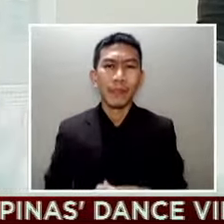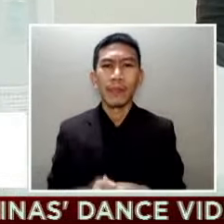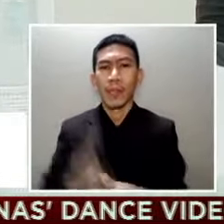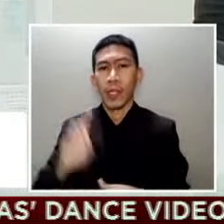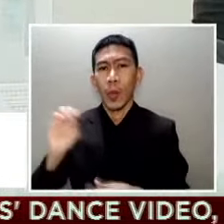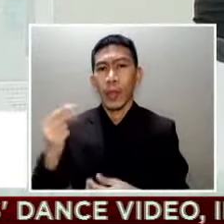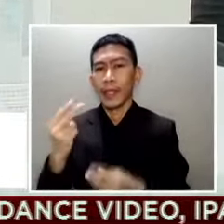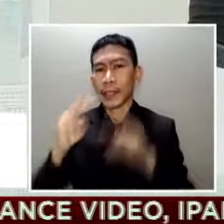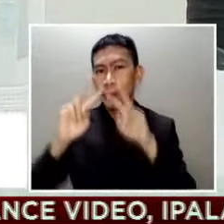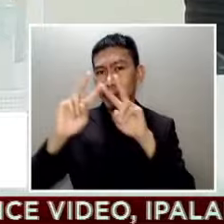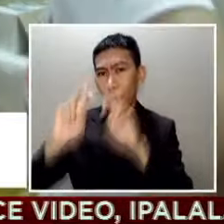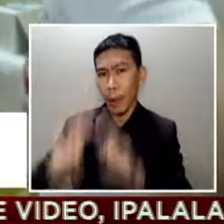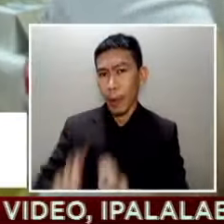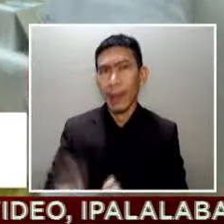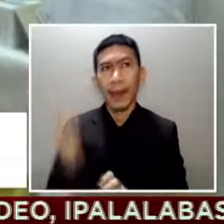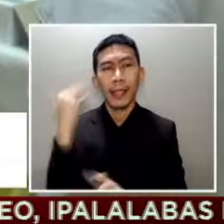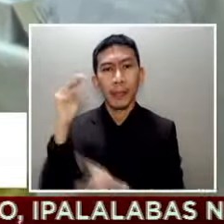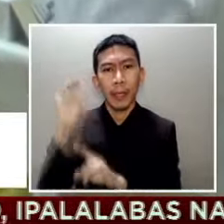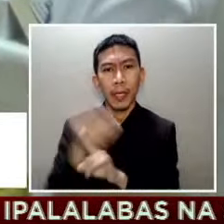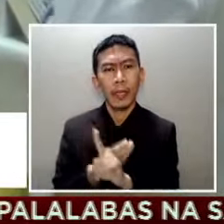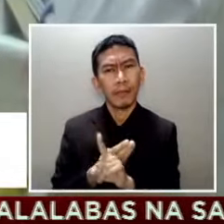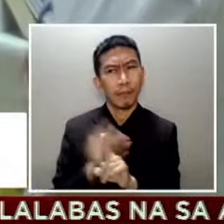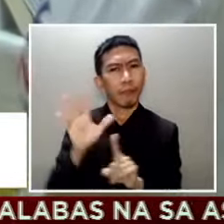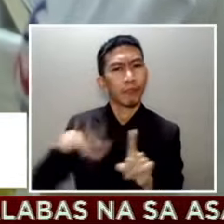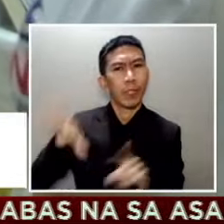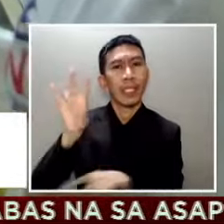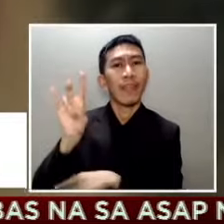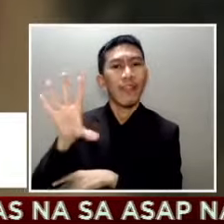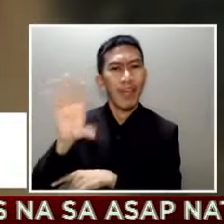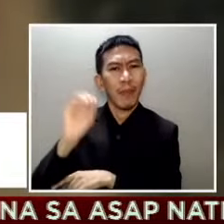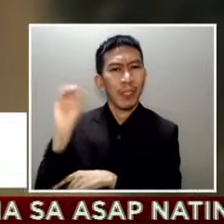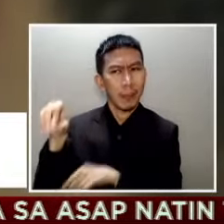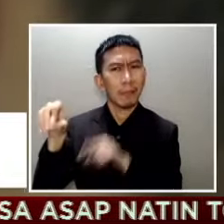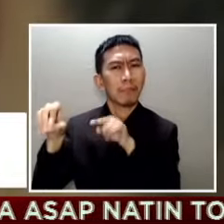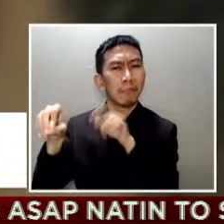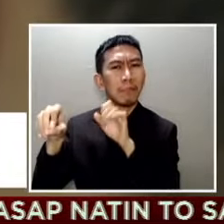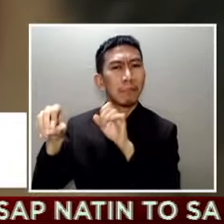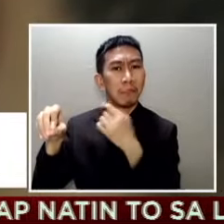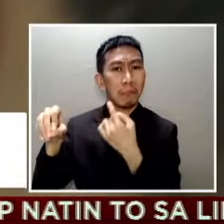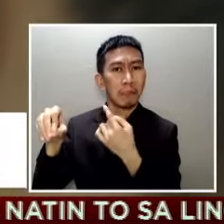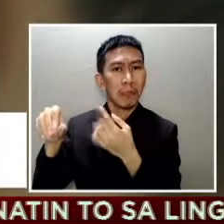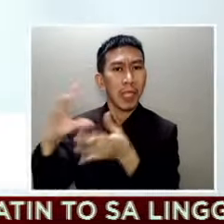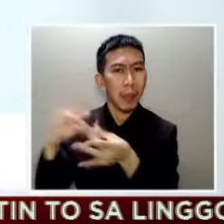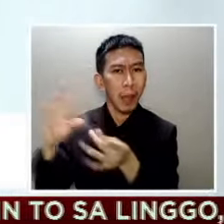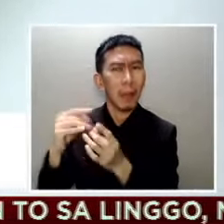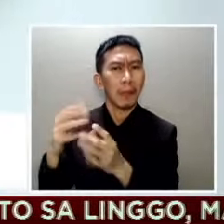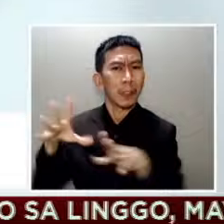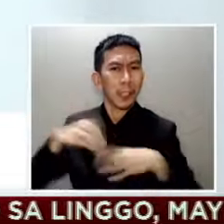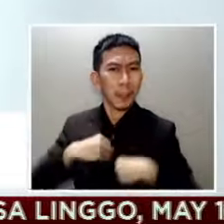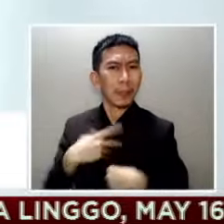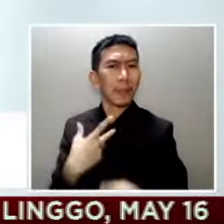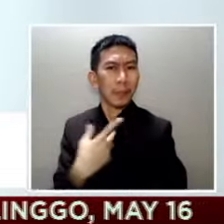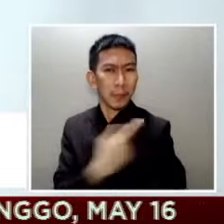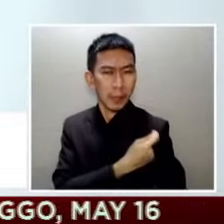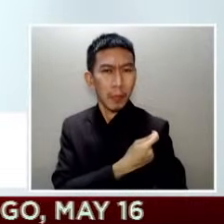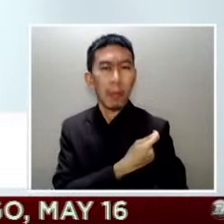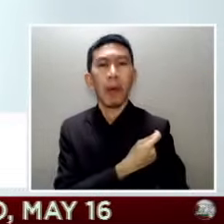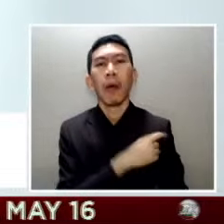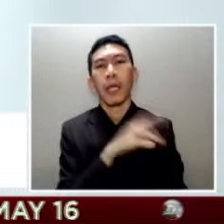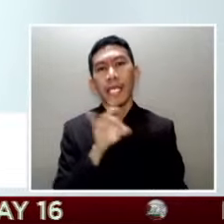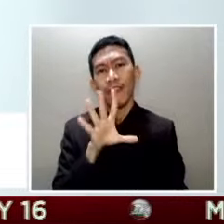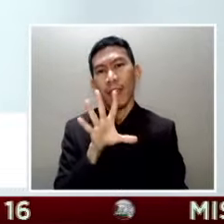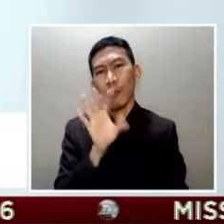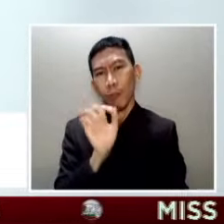March lumalabas na 75% ang nagsabing magpapabakuna sila sa COVID at 85.8% ang nagsabing